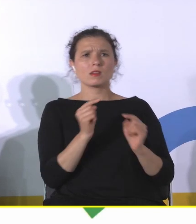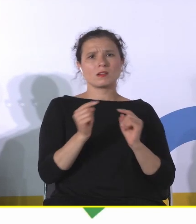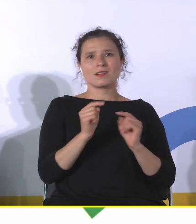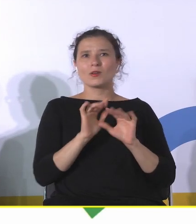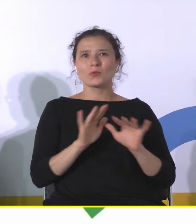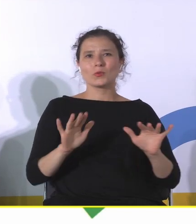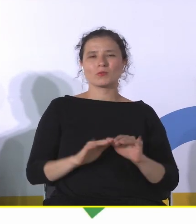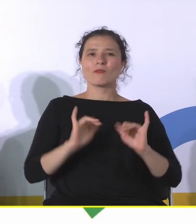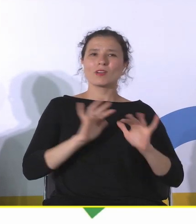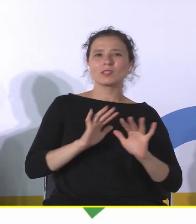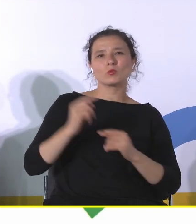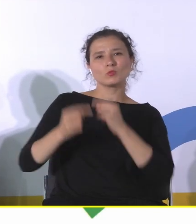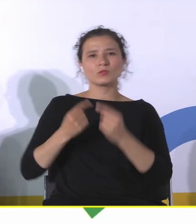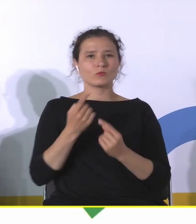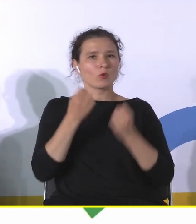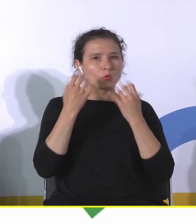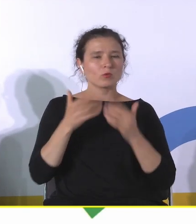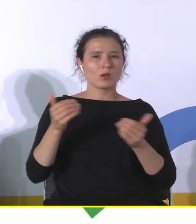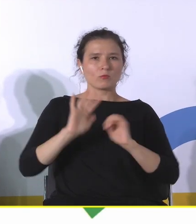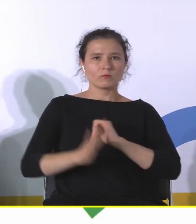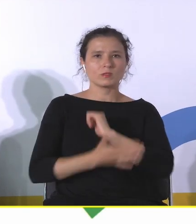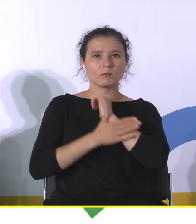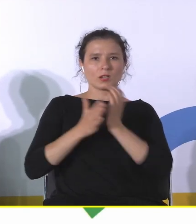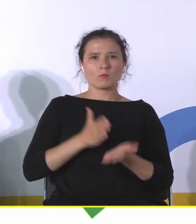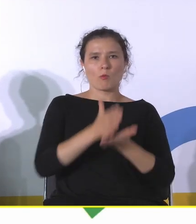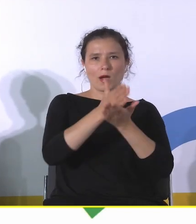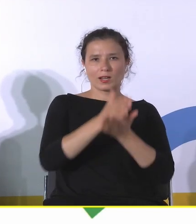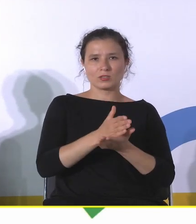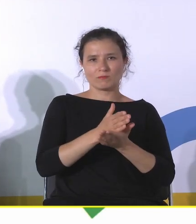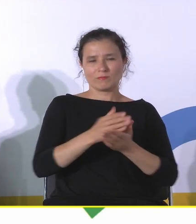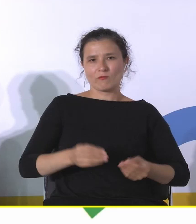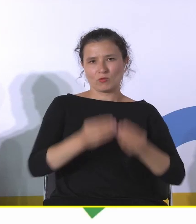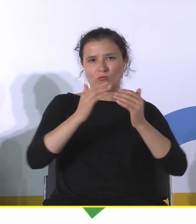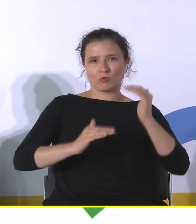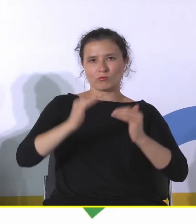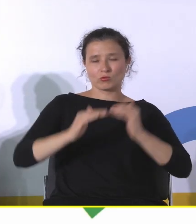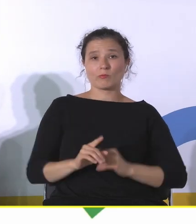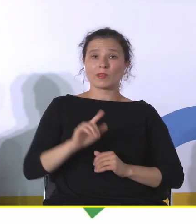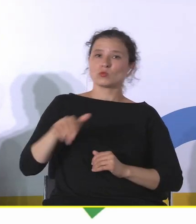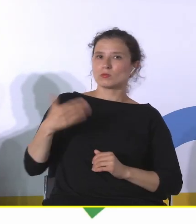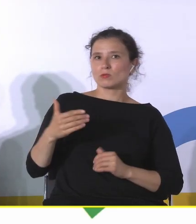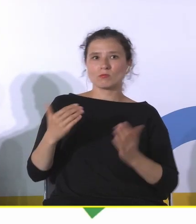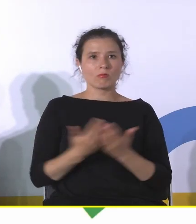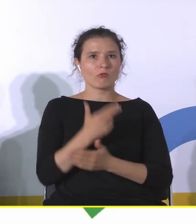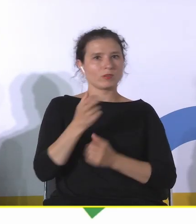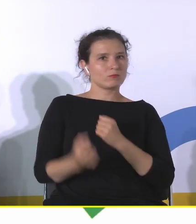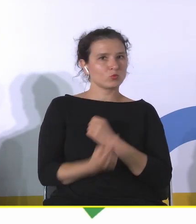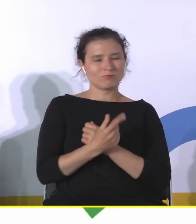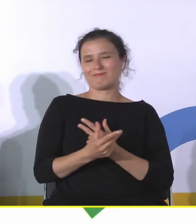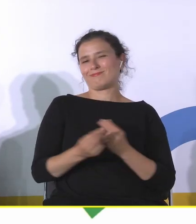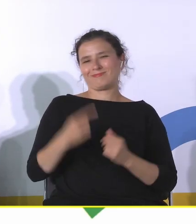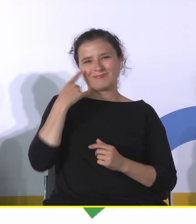kulturowe może wnosić wkład rozwój zrównoważony. Z drugiej strony to wcale nie jest kwestia nowa, bo przypomnę tylko o